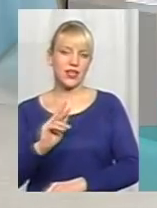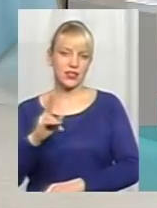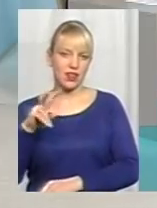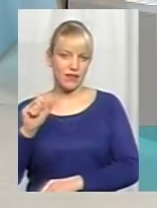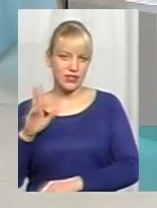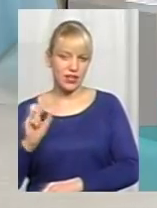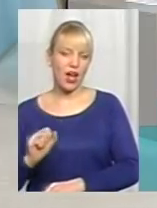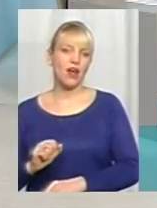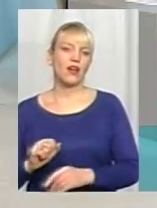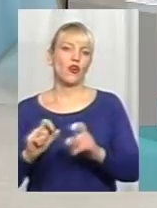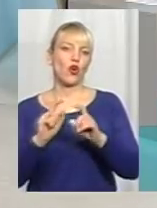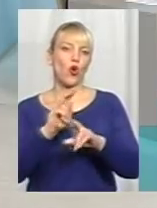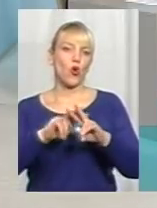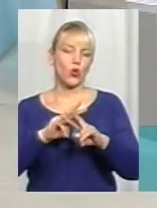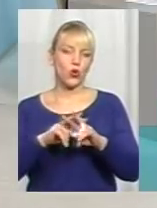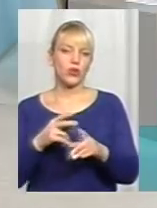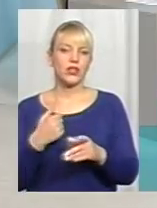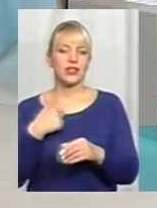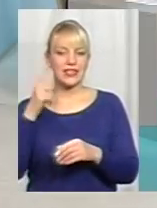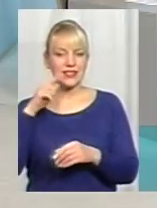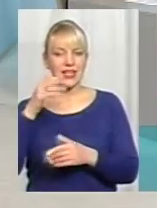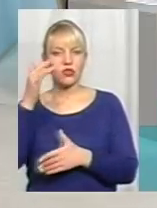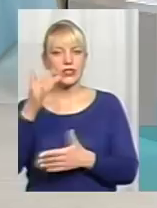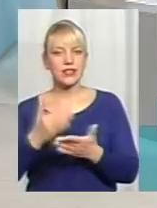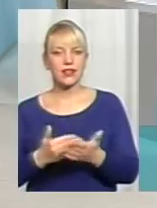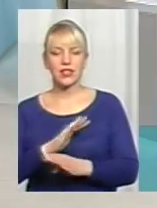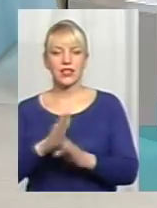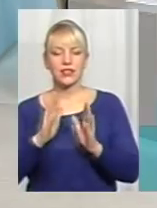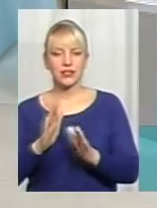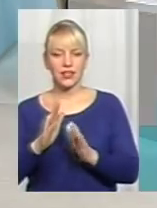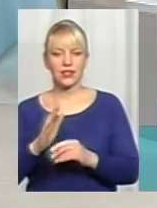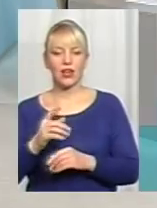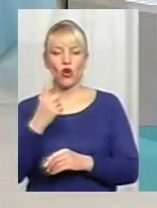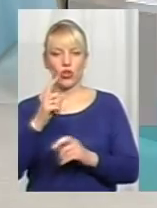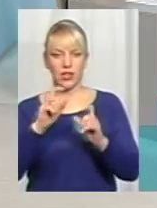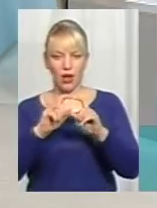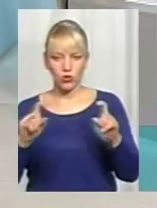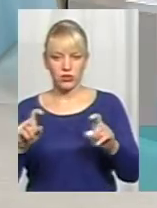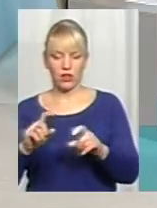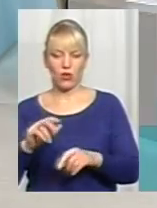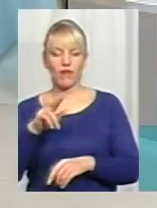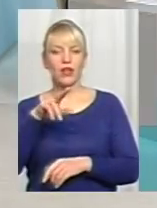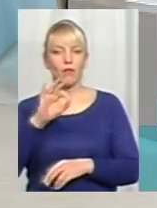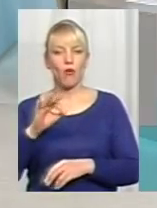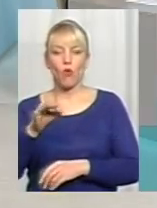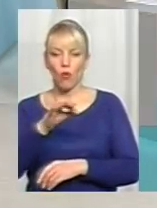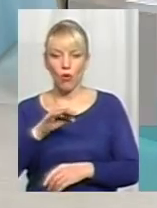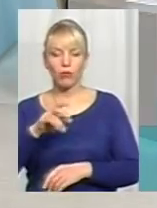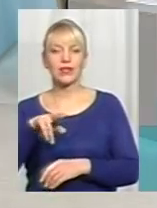Але, оскільки я володію статистикою, не тільки по одній установі, по області, загальнодержавні, то такі випадки